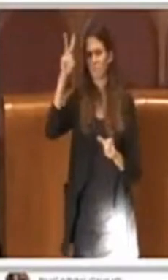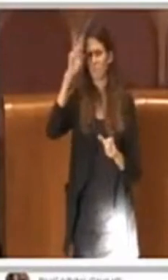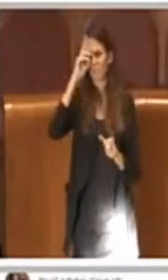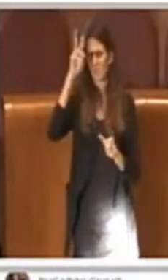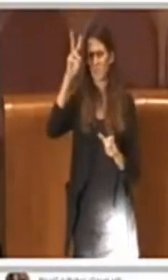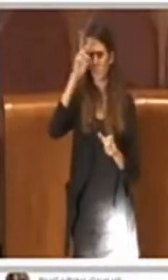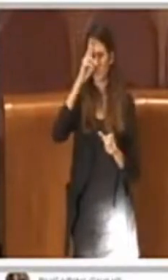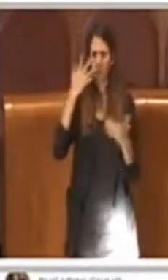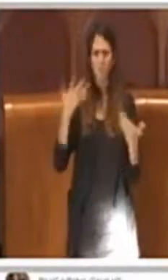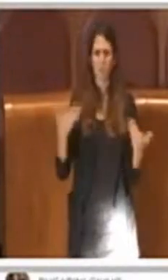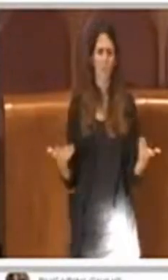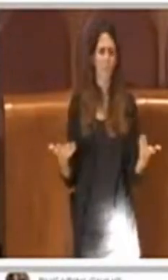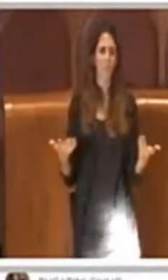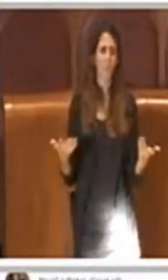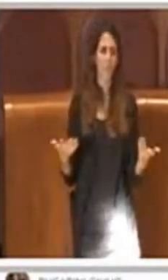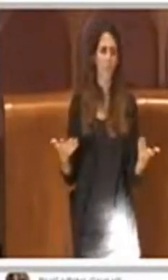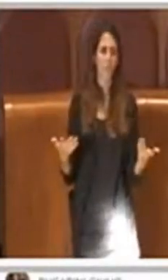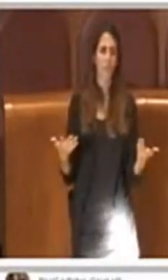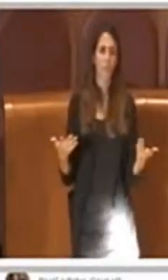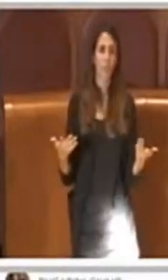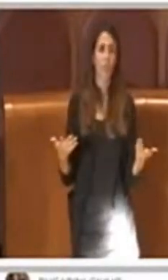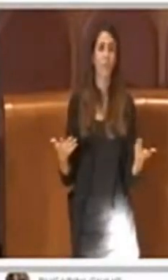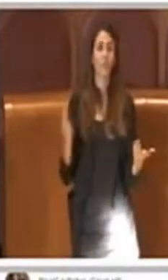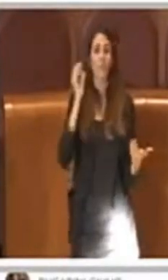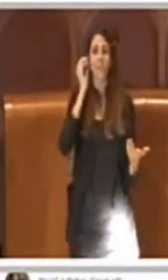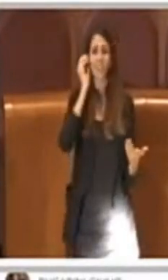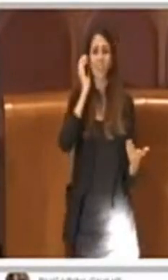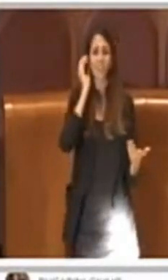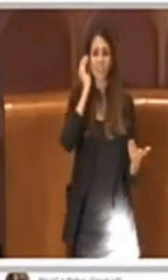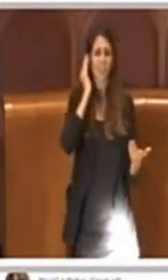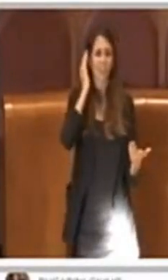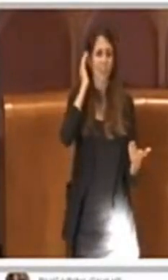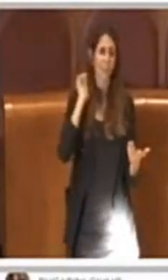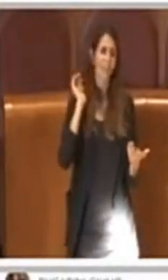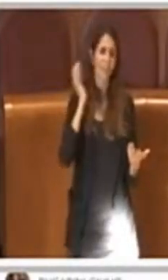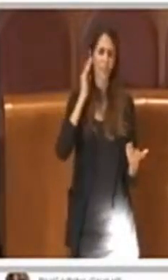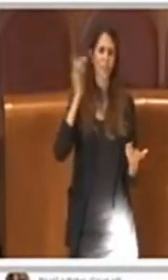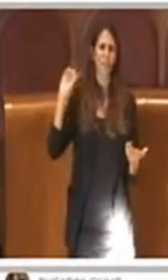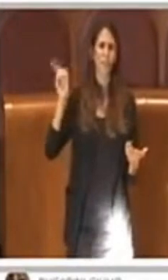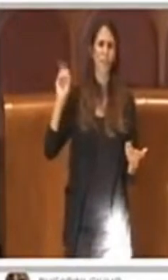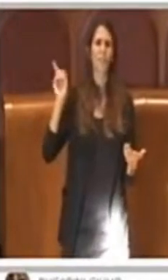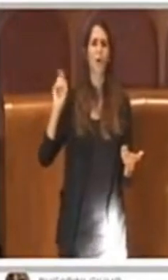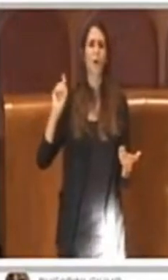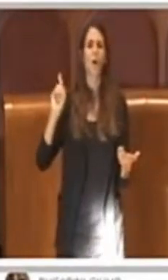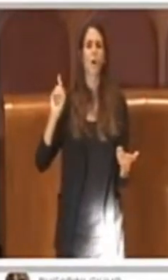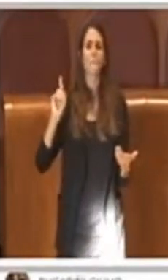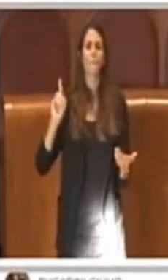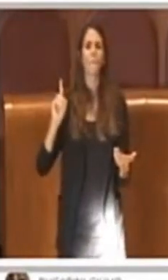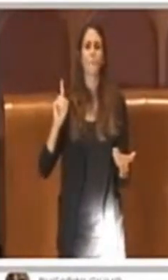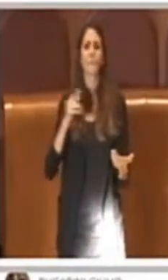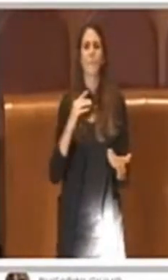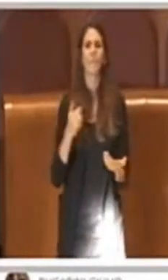Ma non è un intervento tempo? In che senso? Io mi astengo.